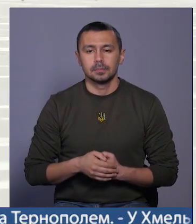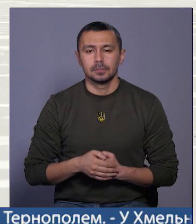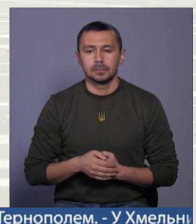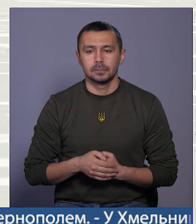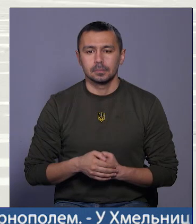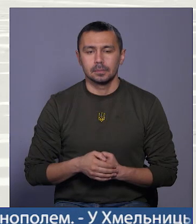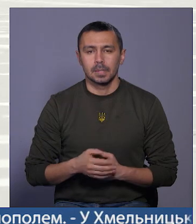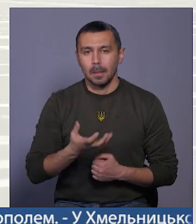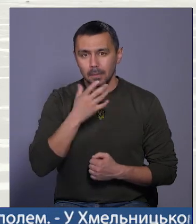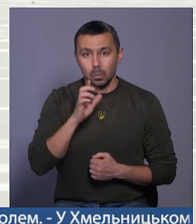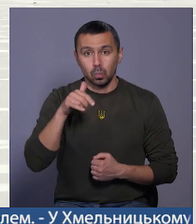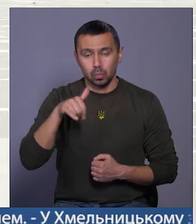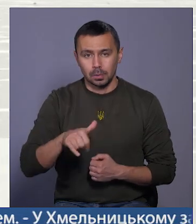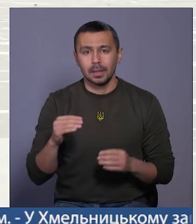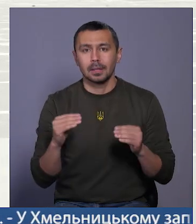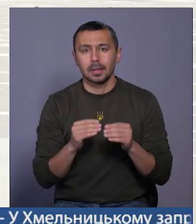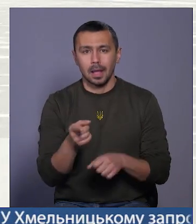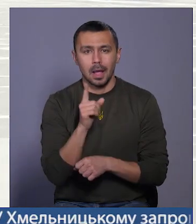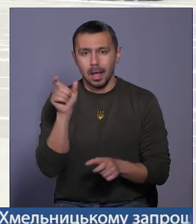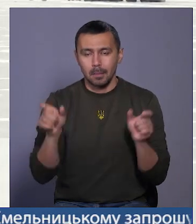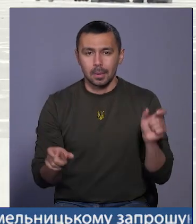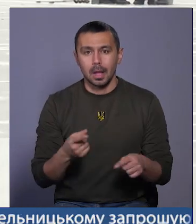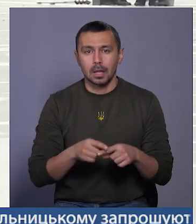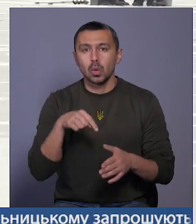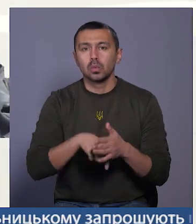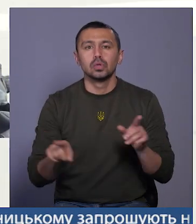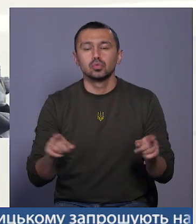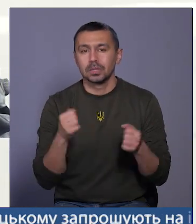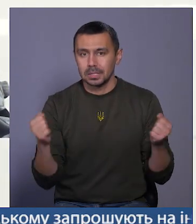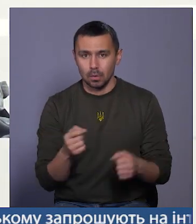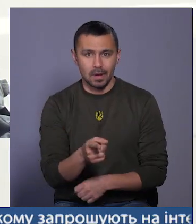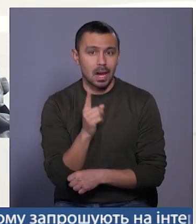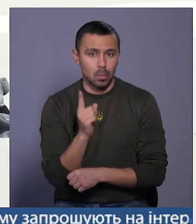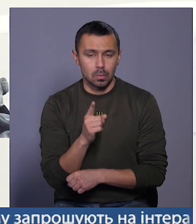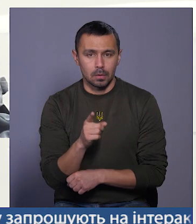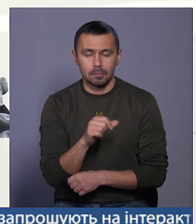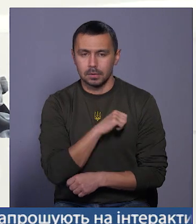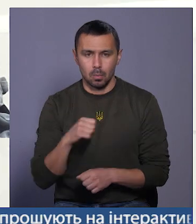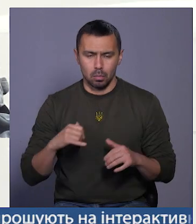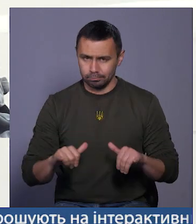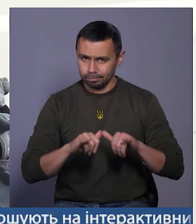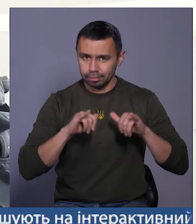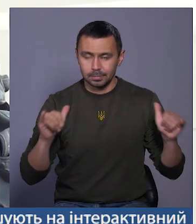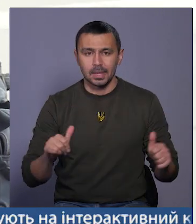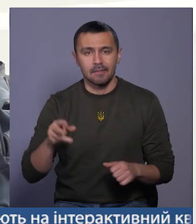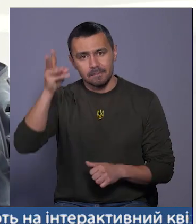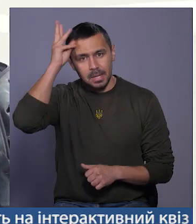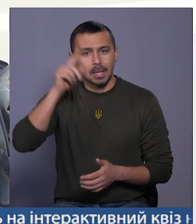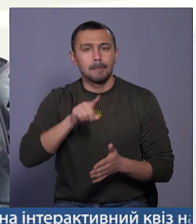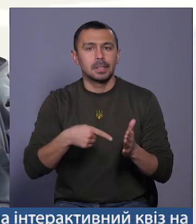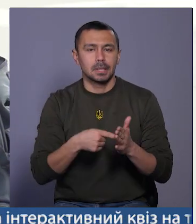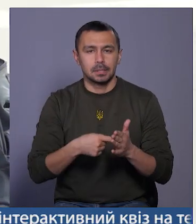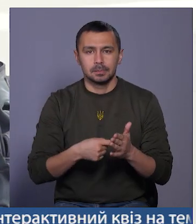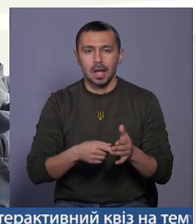На Південному Бузі десятки рибалок, а це означає, що зимова риболовля у самому розпалі. У Хмельницькій міській